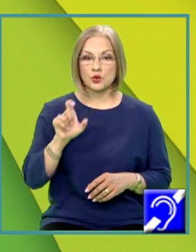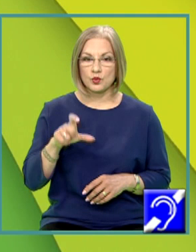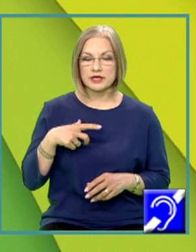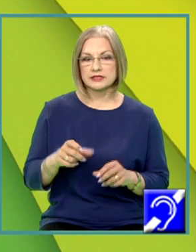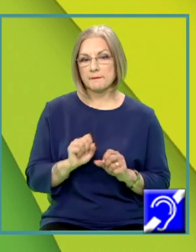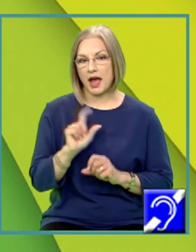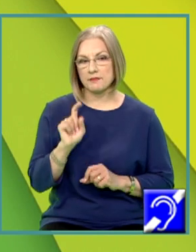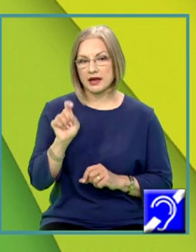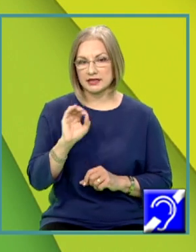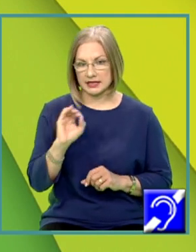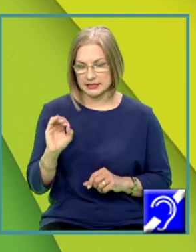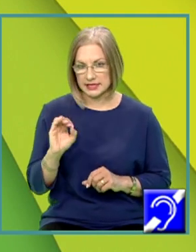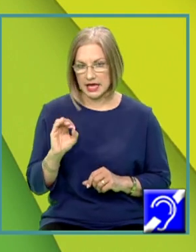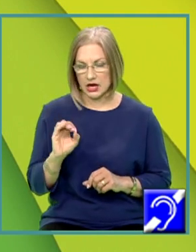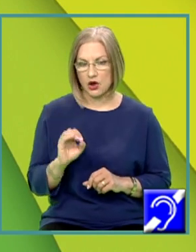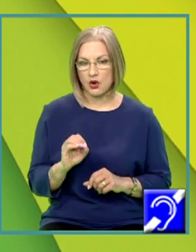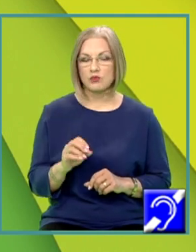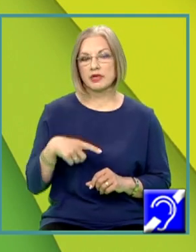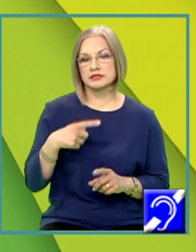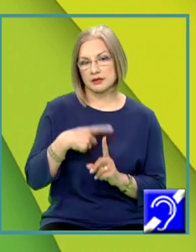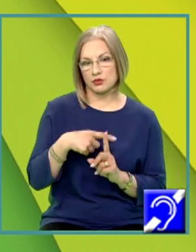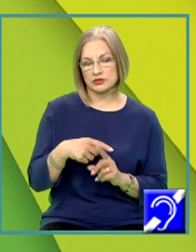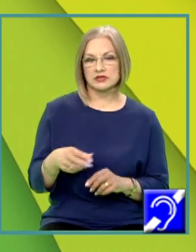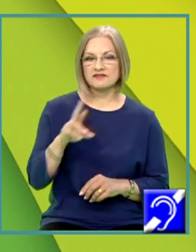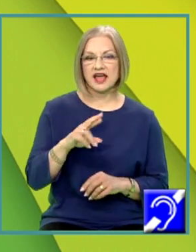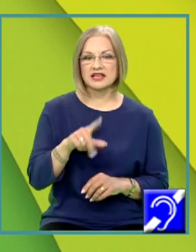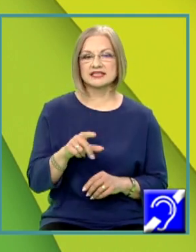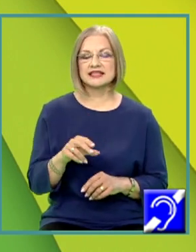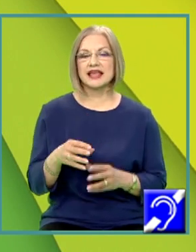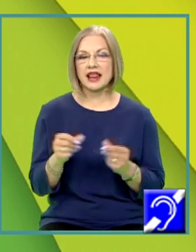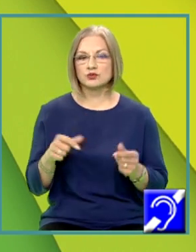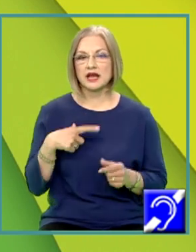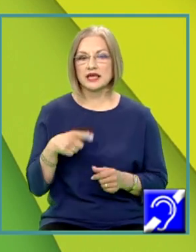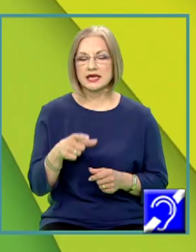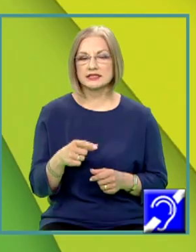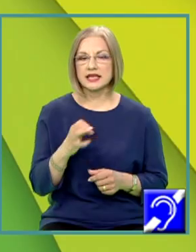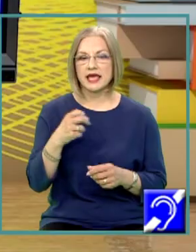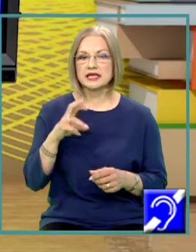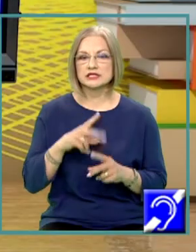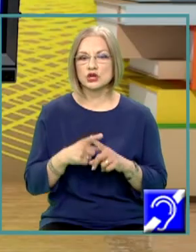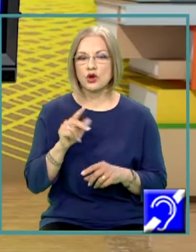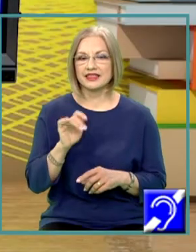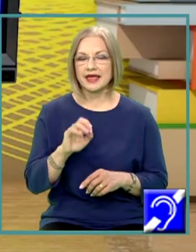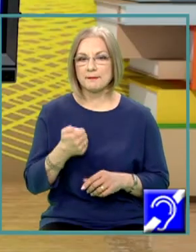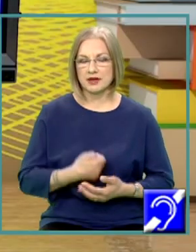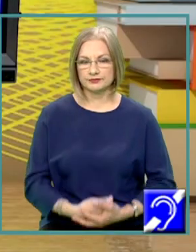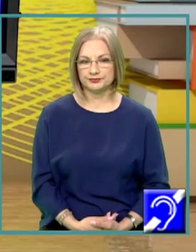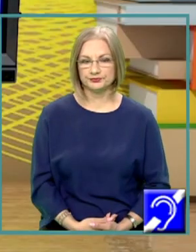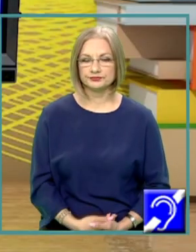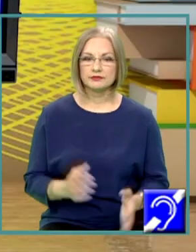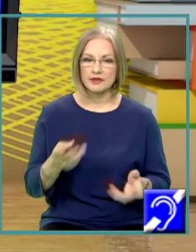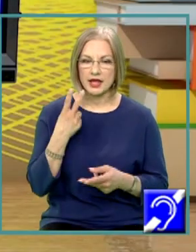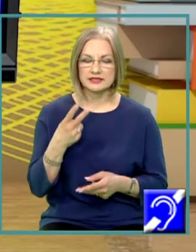valoare pozitivă, reacția de neutralizare este o reacție exotermă. Haideți să rezolvăm